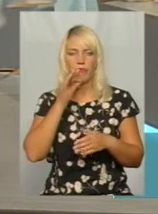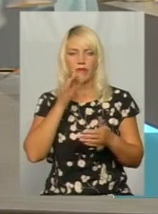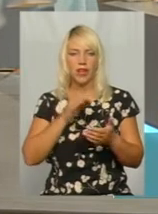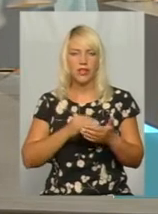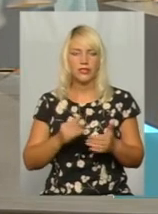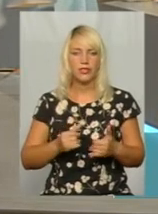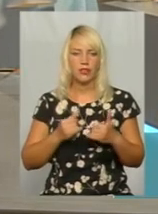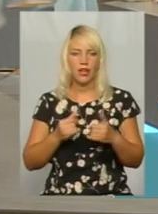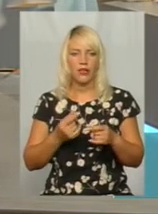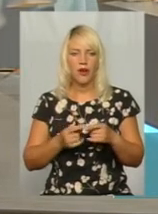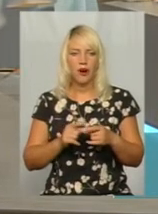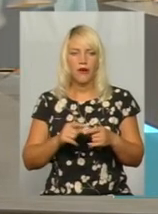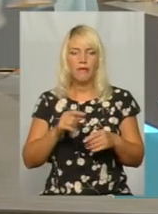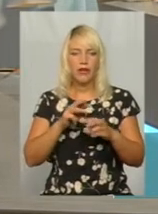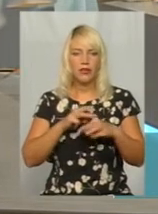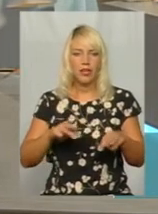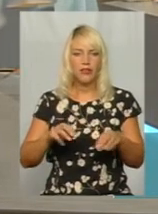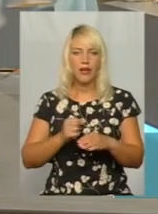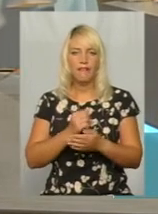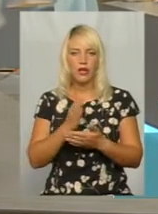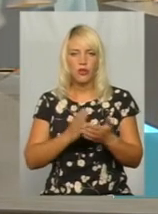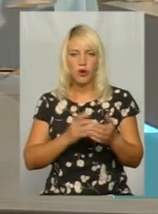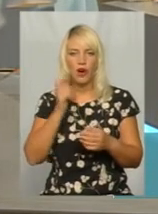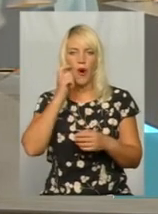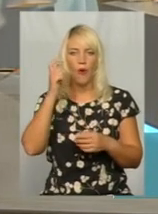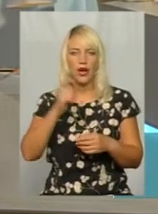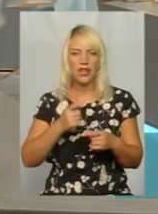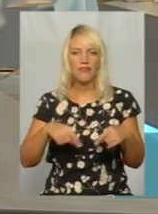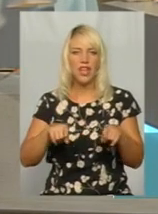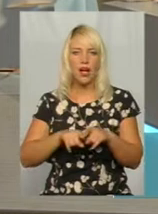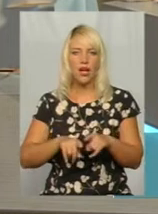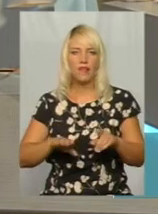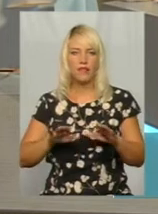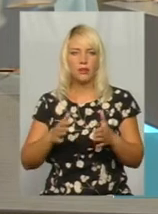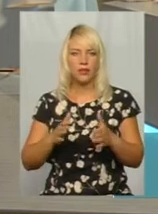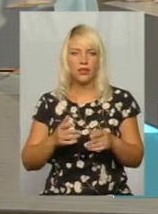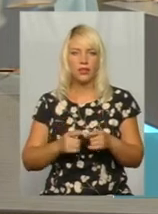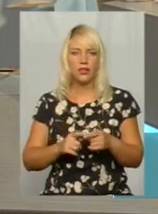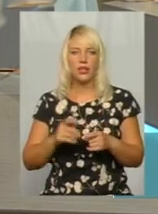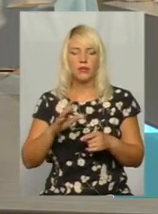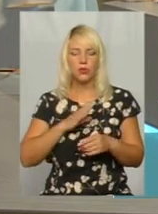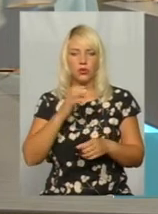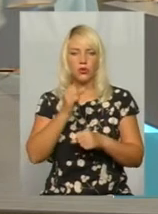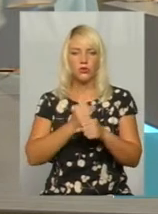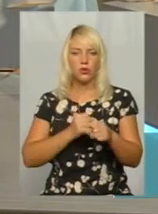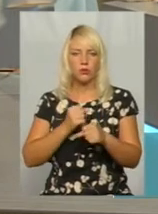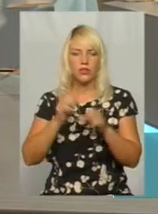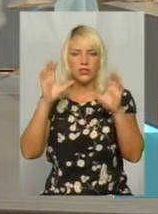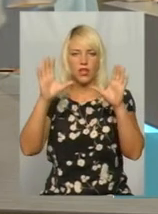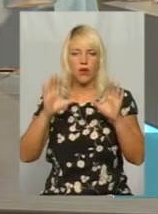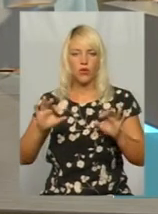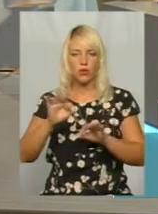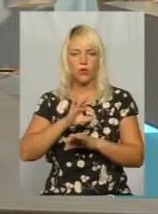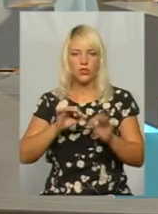Для цього Міністерством інфраструктури України, для уникнення таких випадків, Міністерством інфраструктури України було розроблено законопроект